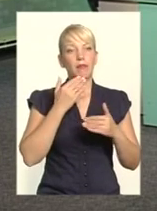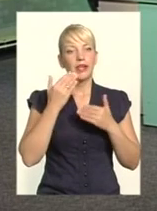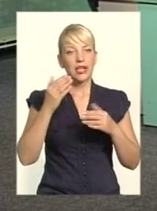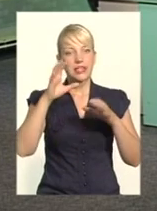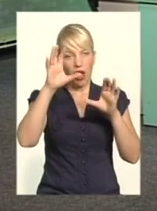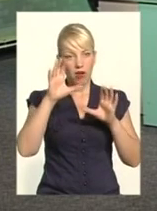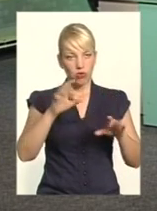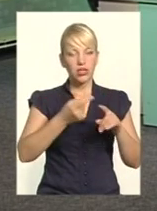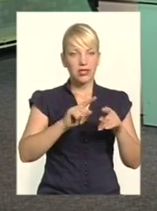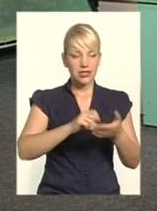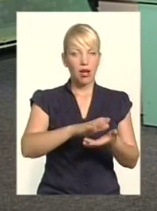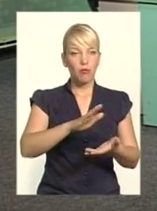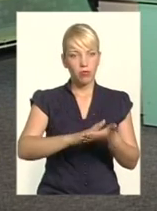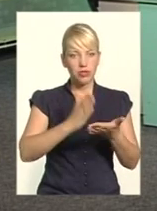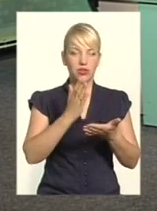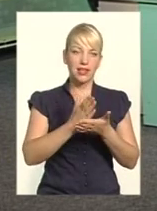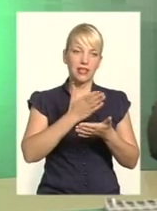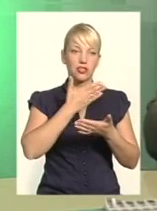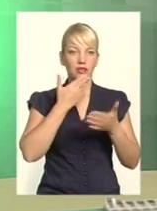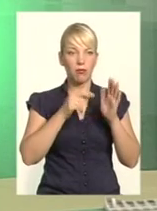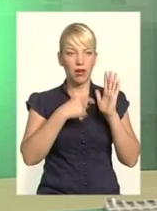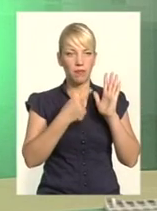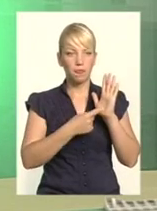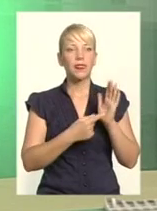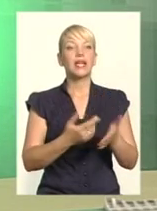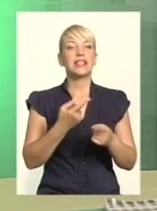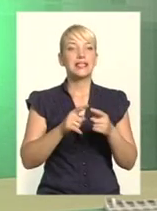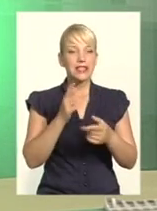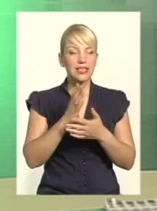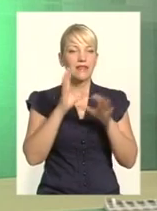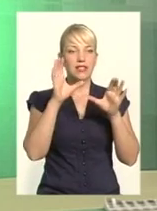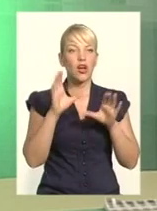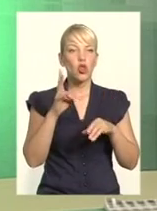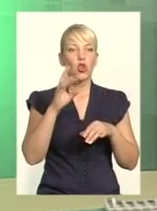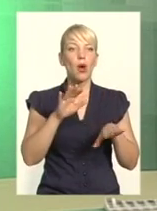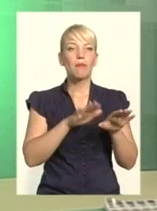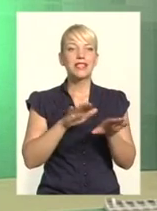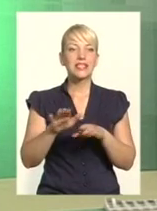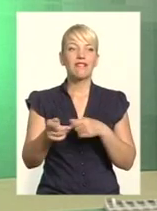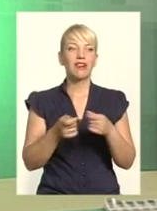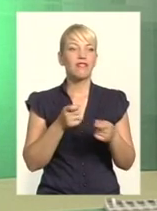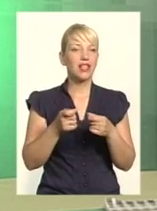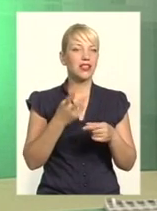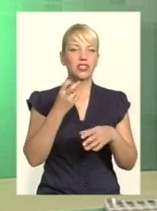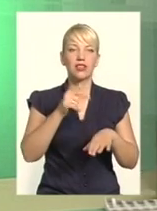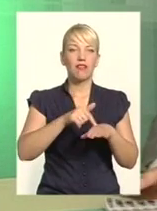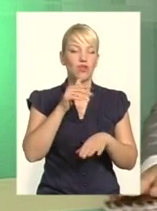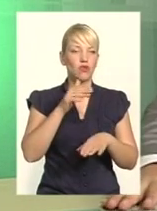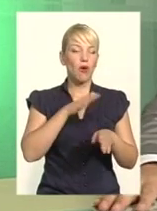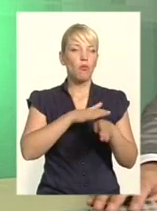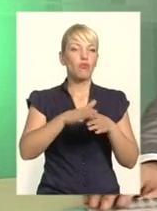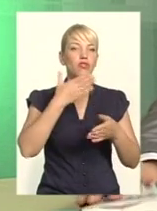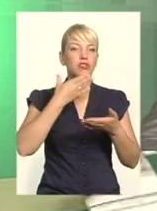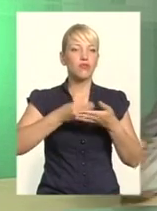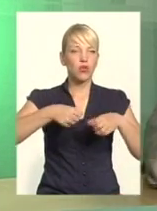Просто місцеві влади, місцеві ради, вони ще не відчувають повноти своїх повноважень і не користуються ними. Я